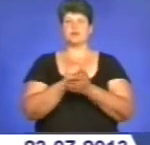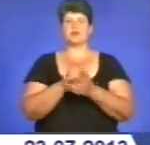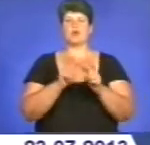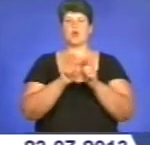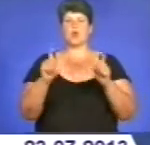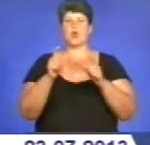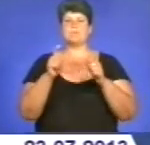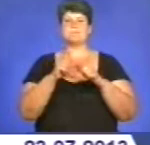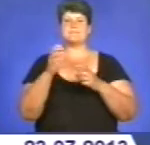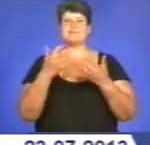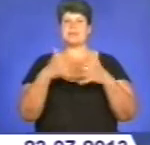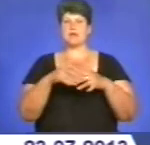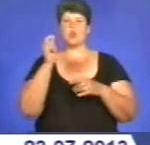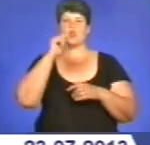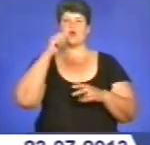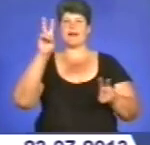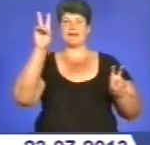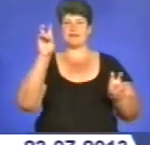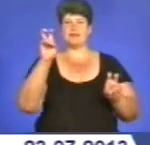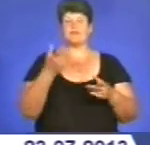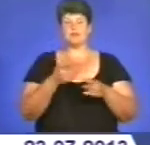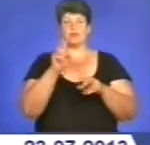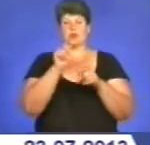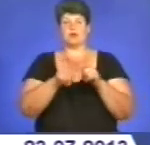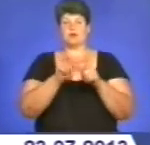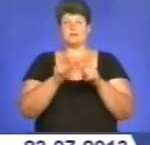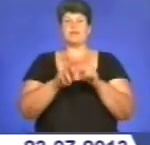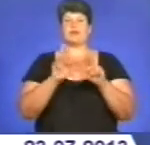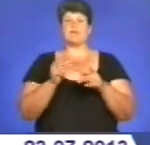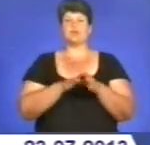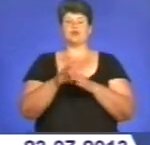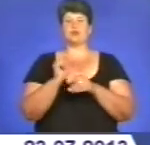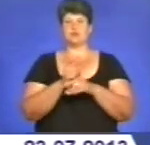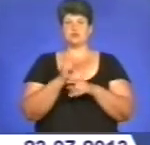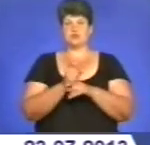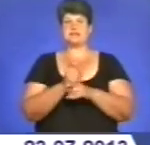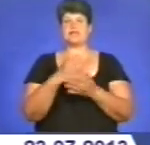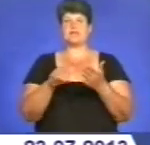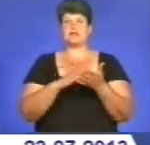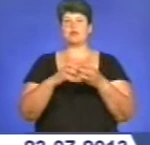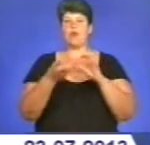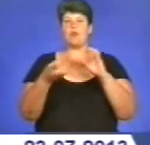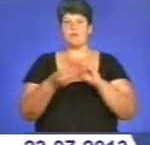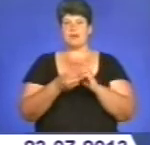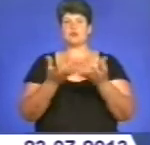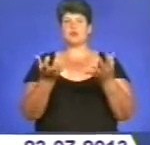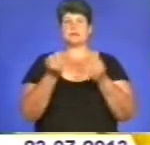особисто проконтролював, як виконується його доручення про ліквідацію проблем з отриманням закордонних паспортів.